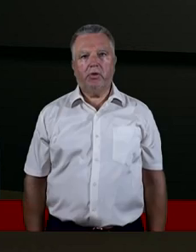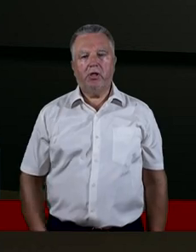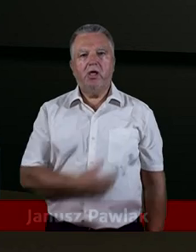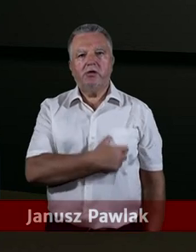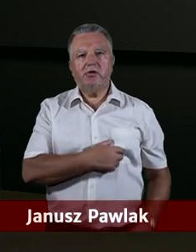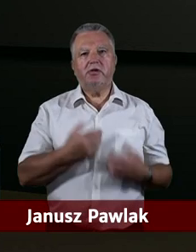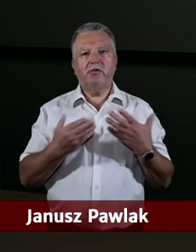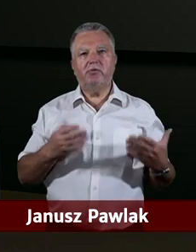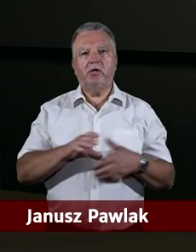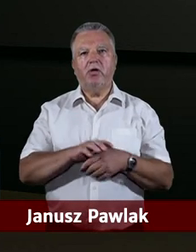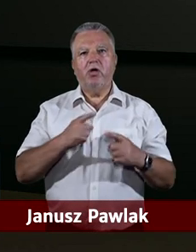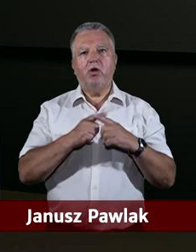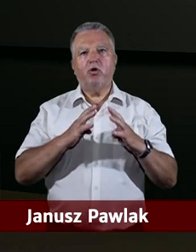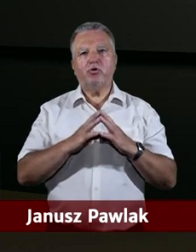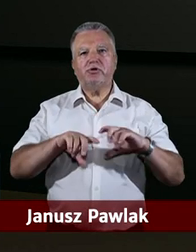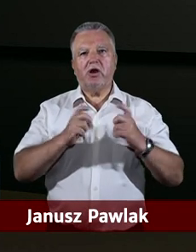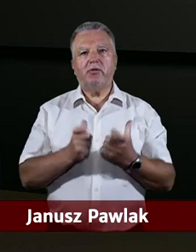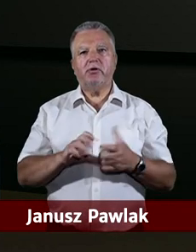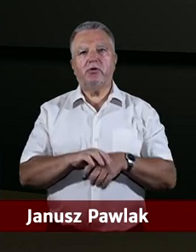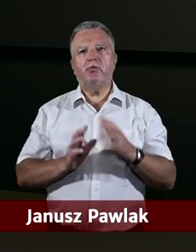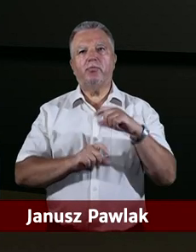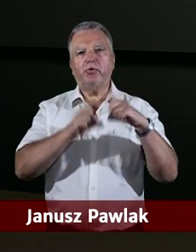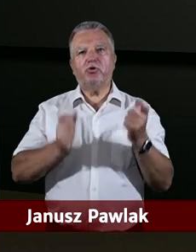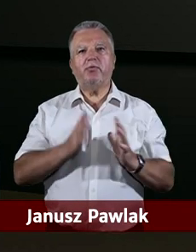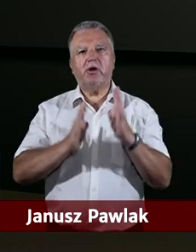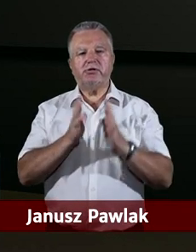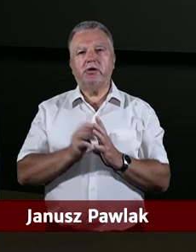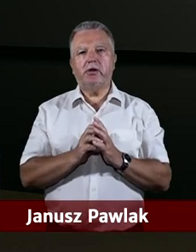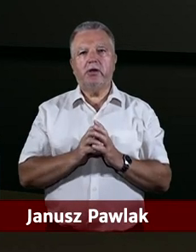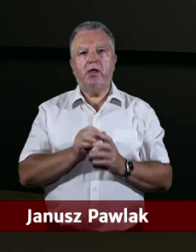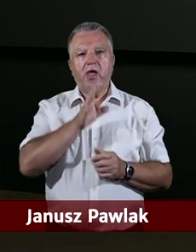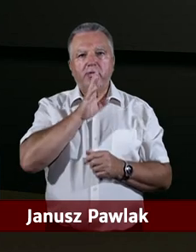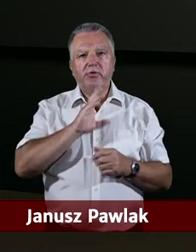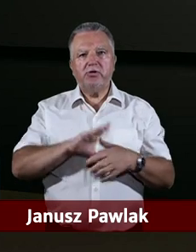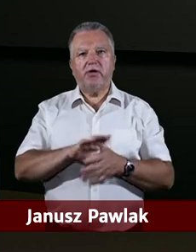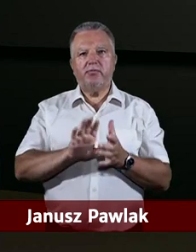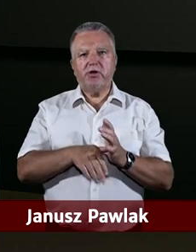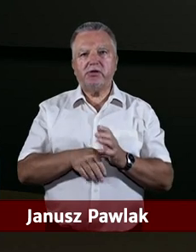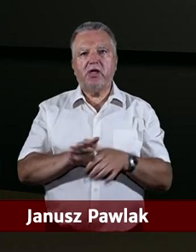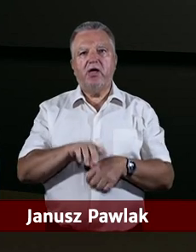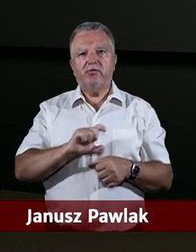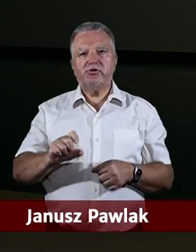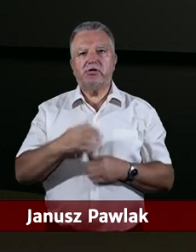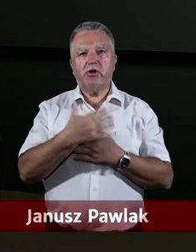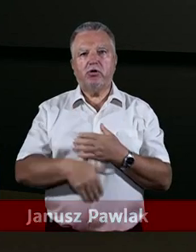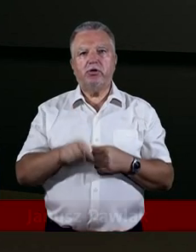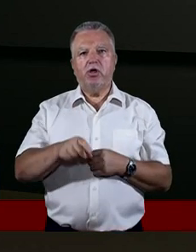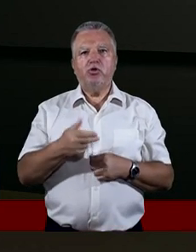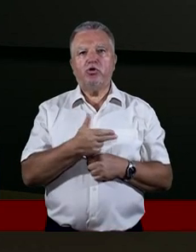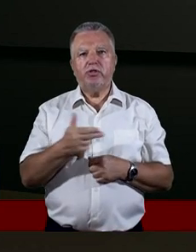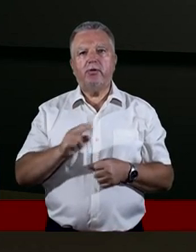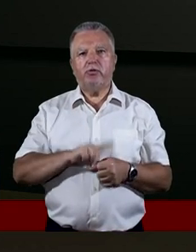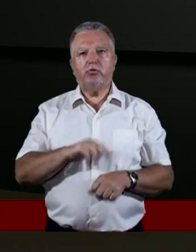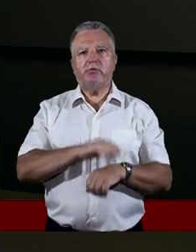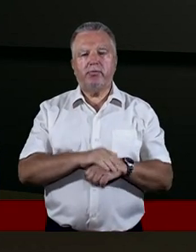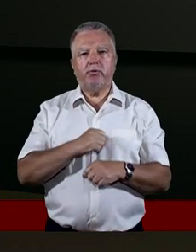Serdecznie witam w Kościele Adwentystu Dnia VII w Podkowie Leśnym. Misja w miastach w czasach końca to temat, którym chcielibyśmy